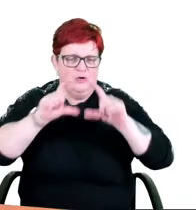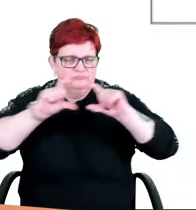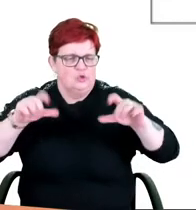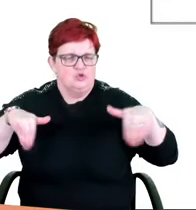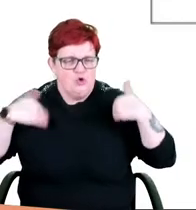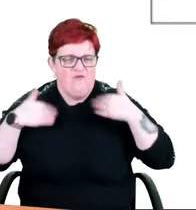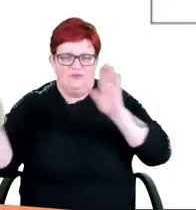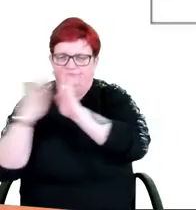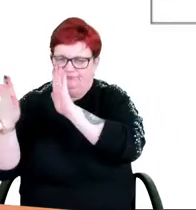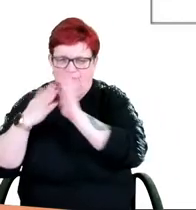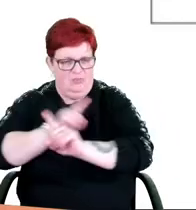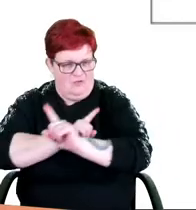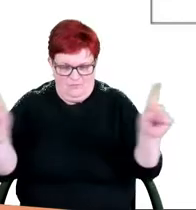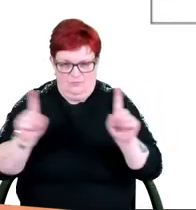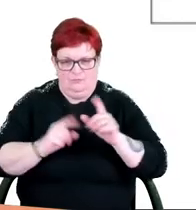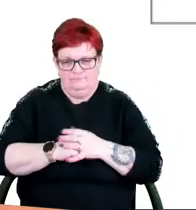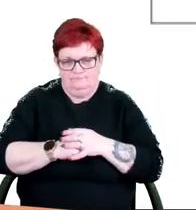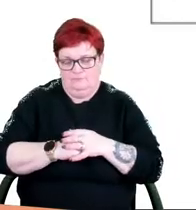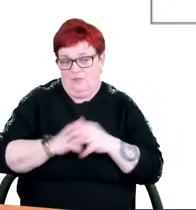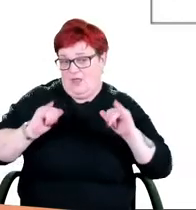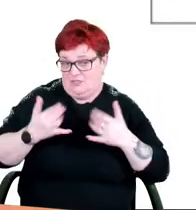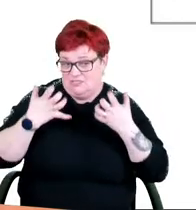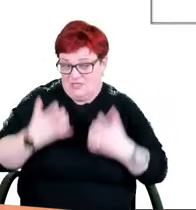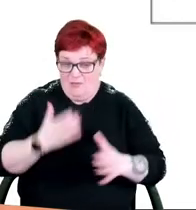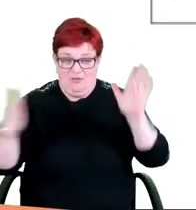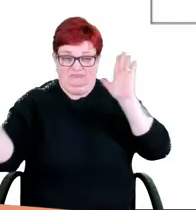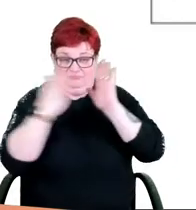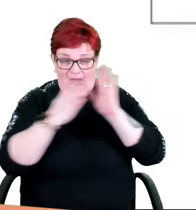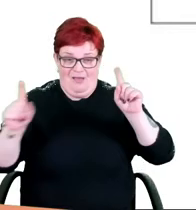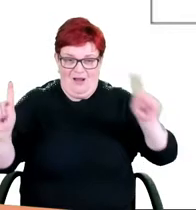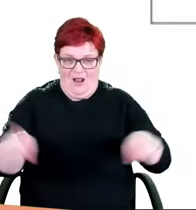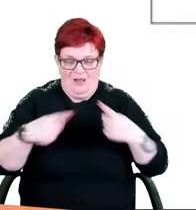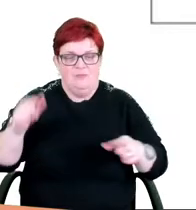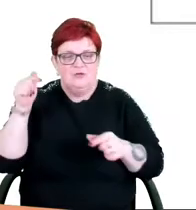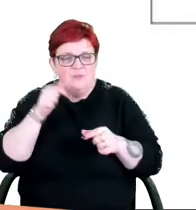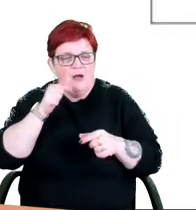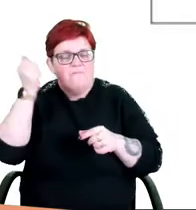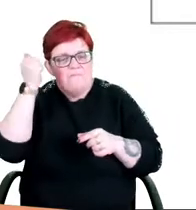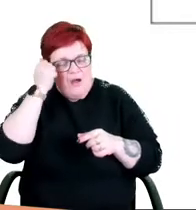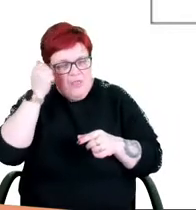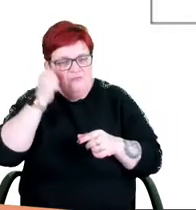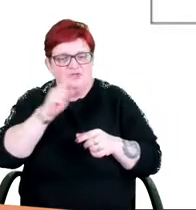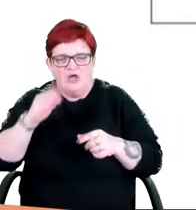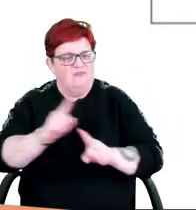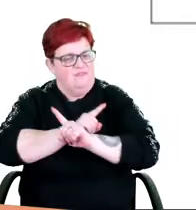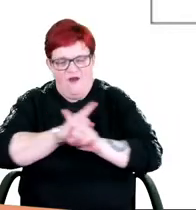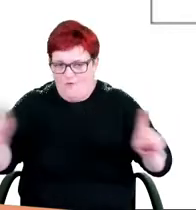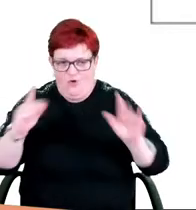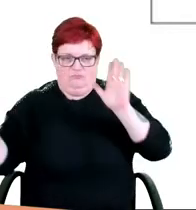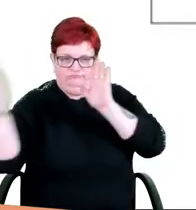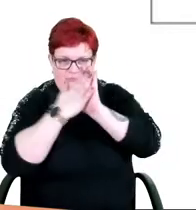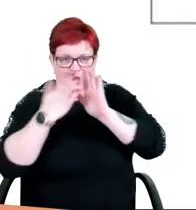Przy umieszczaniu szyldu należy pamiętać, że nie powinien zasłaniać